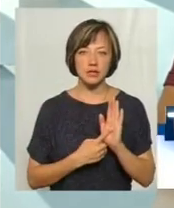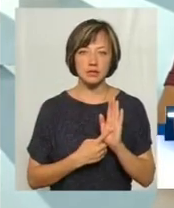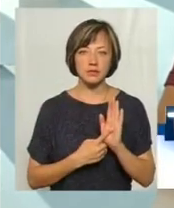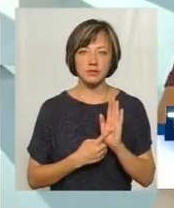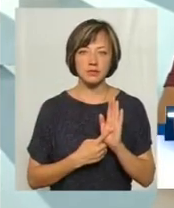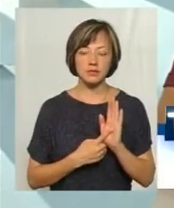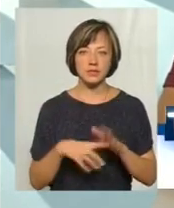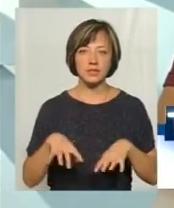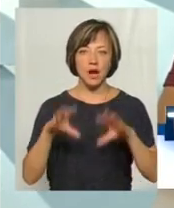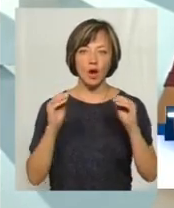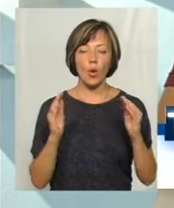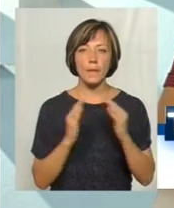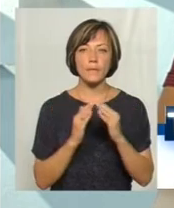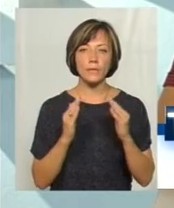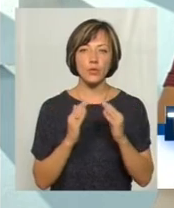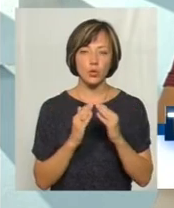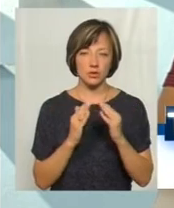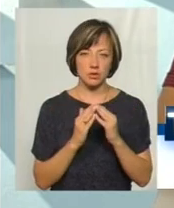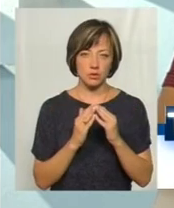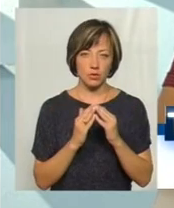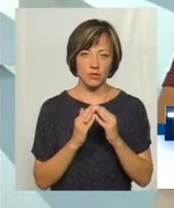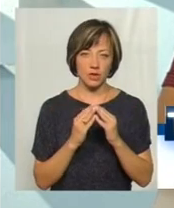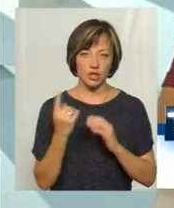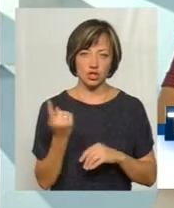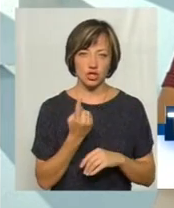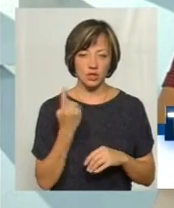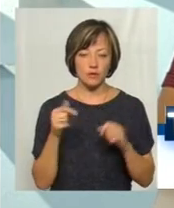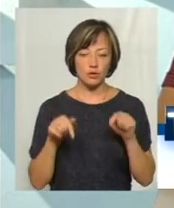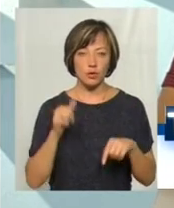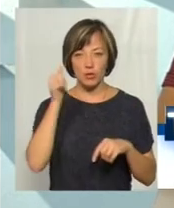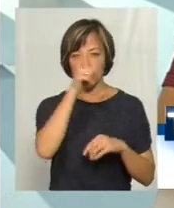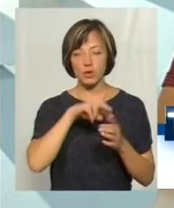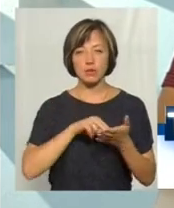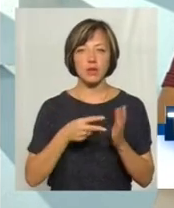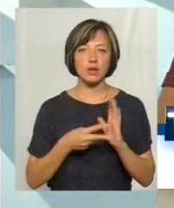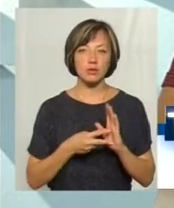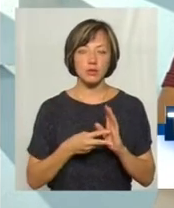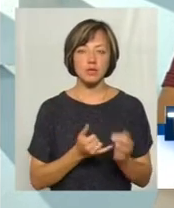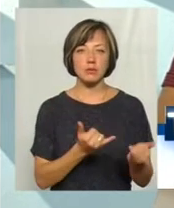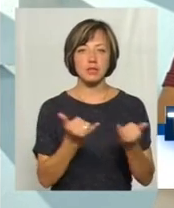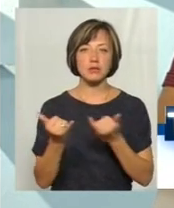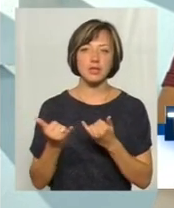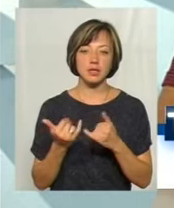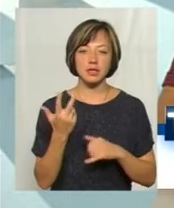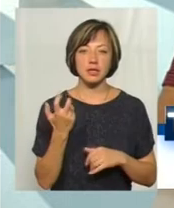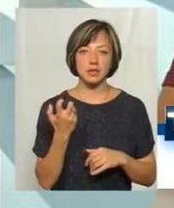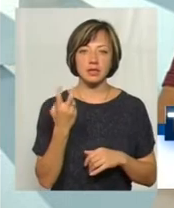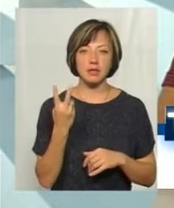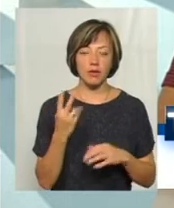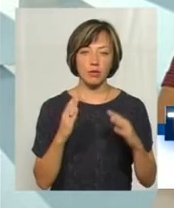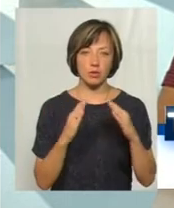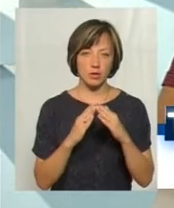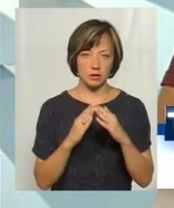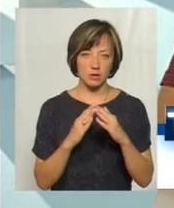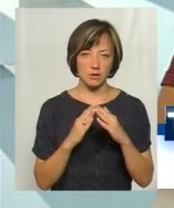вимірювання техніки будинкових. В цьому році ми плануємо забезпечити 302 будинка